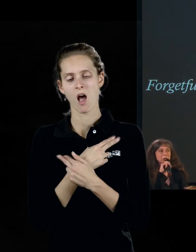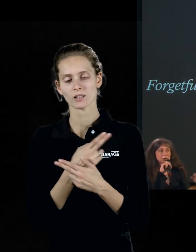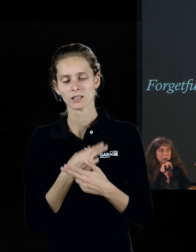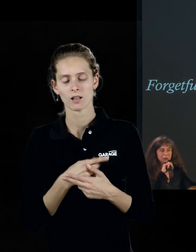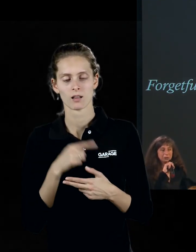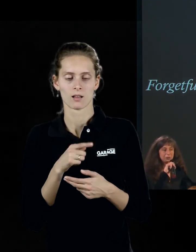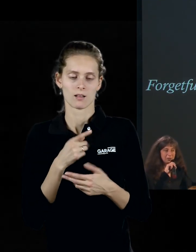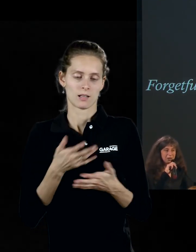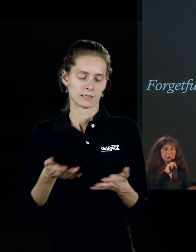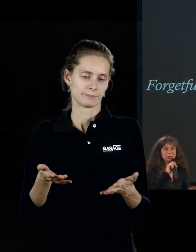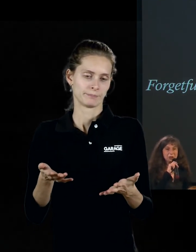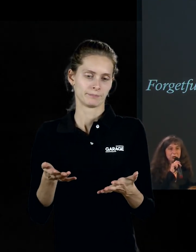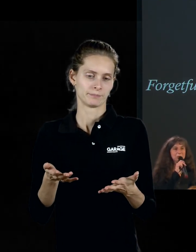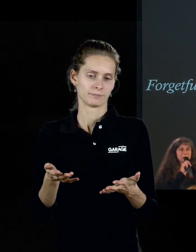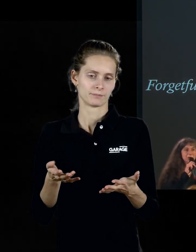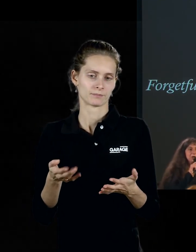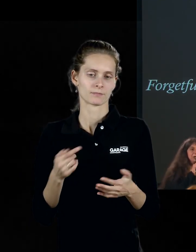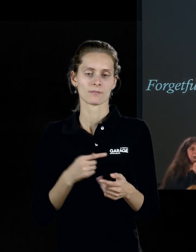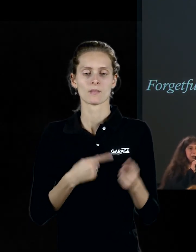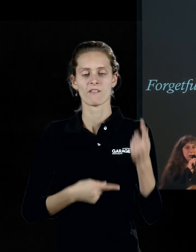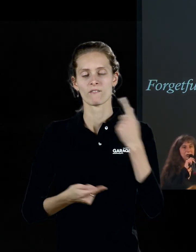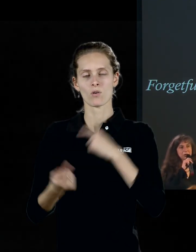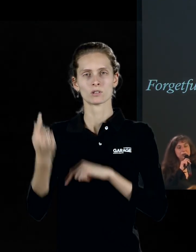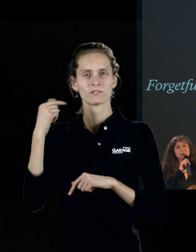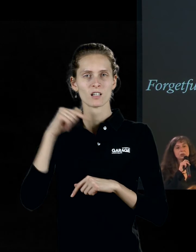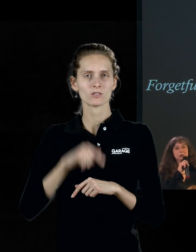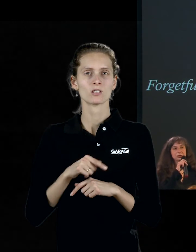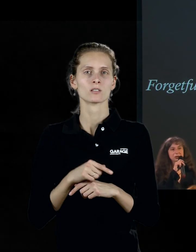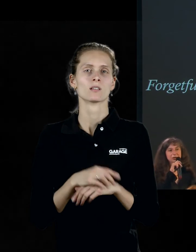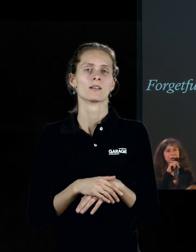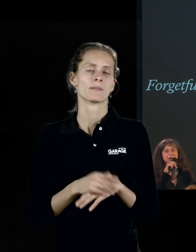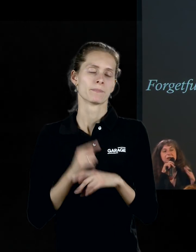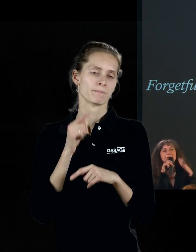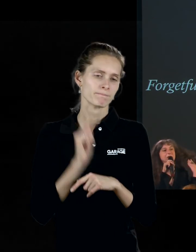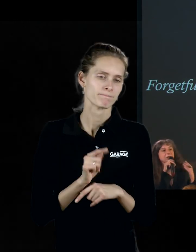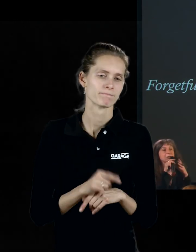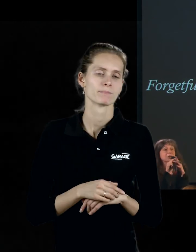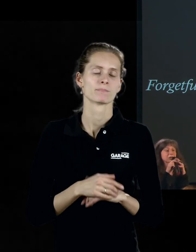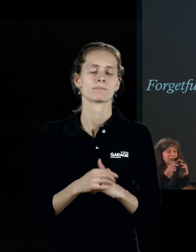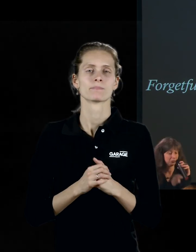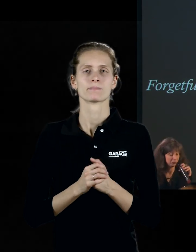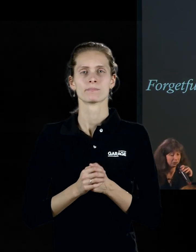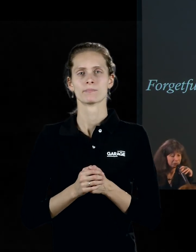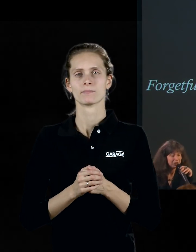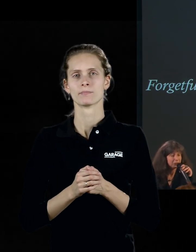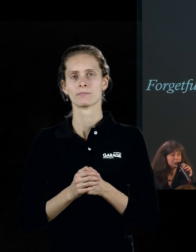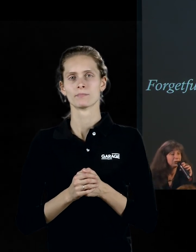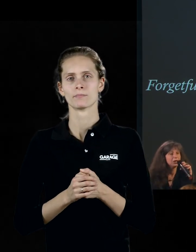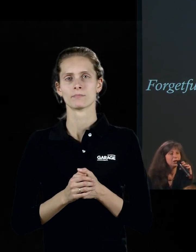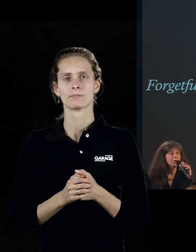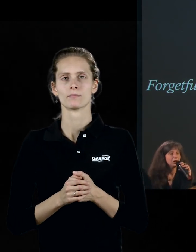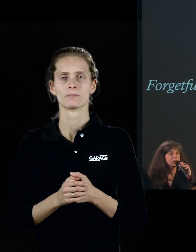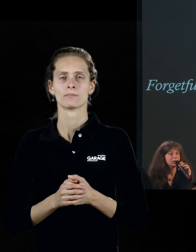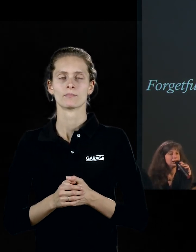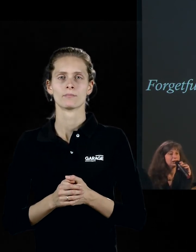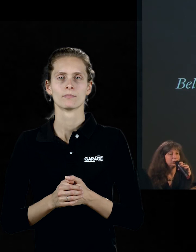которые еще только вот, к которым он возвращается после Анджелос Новос, вот этой картины, описанной Беньямином.